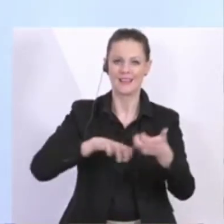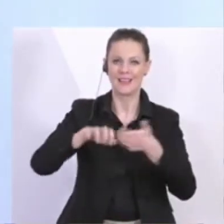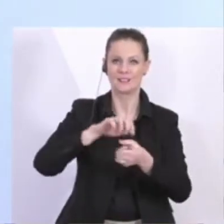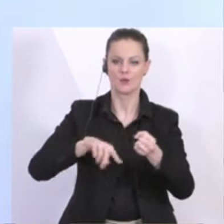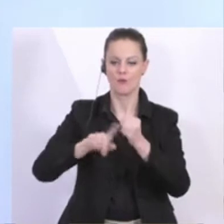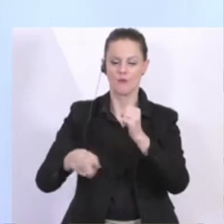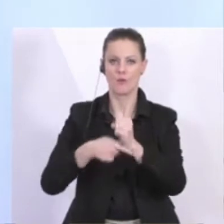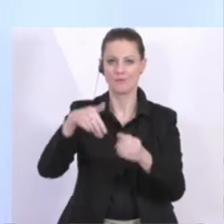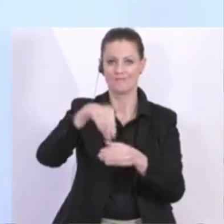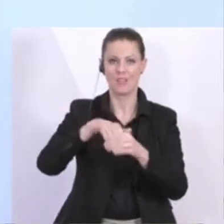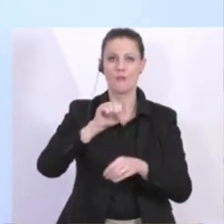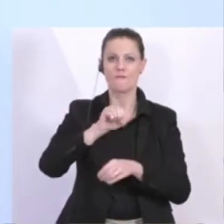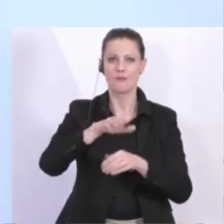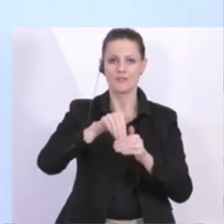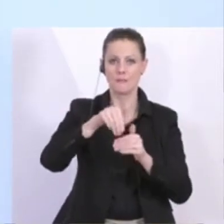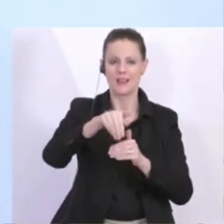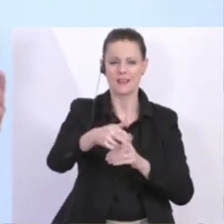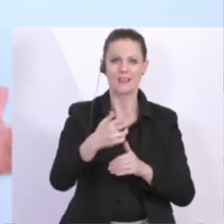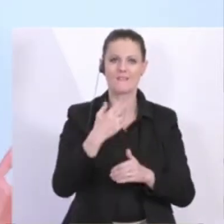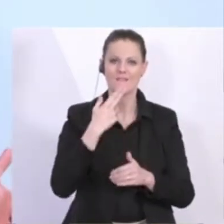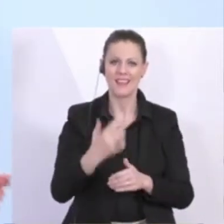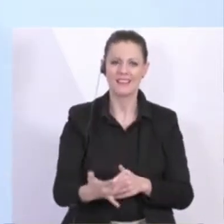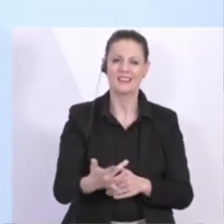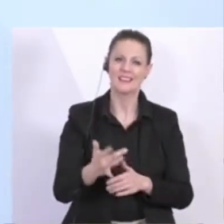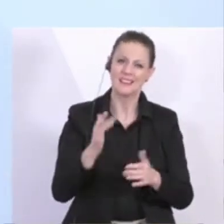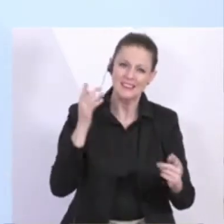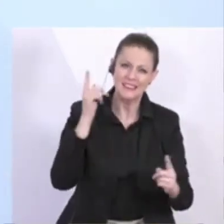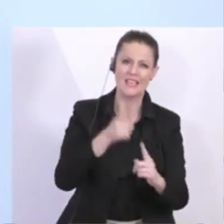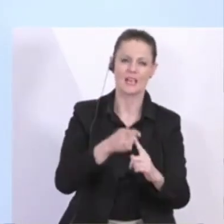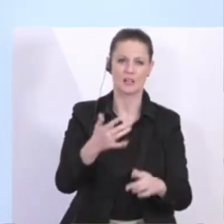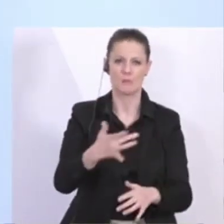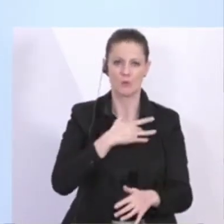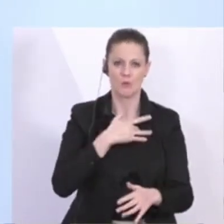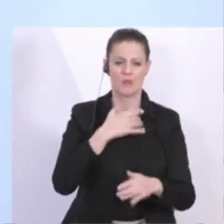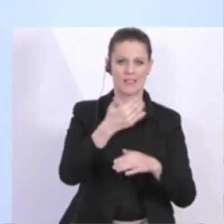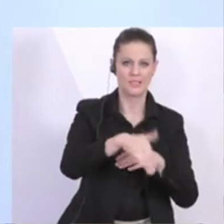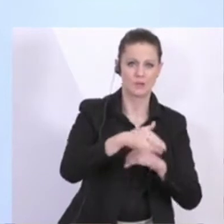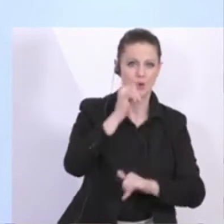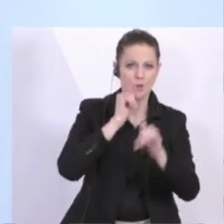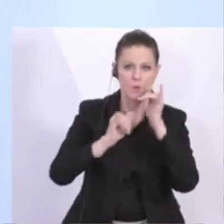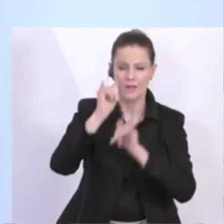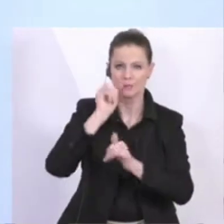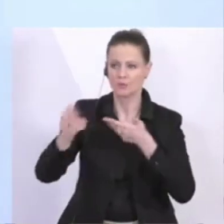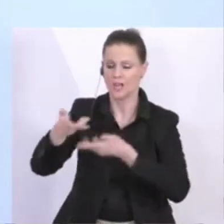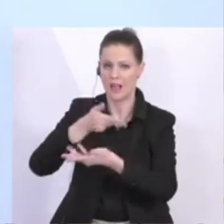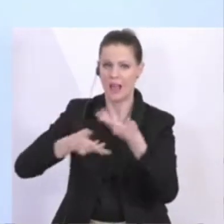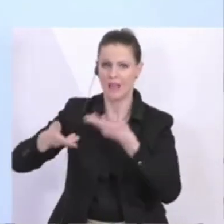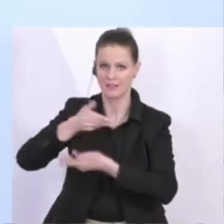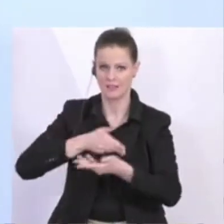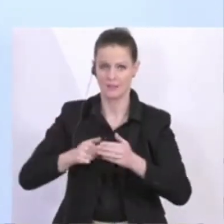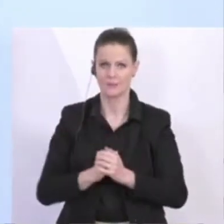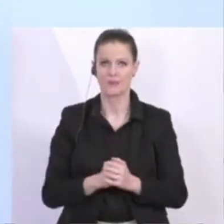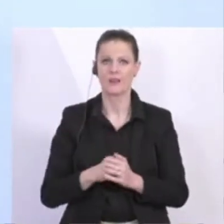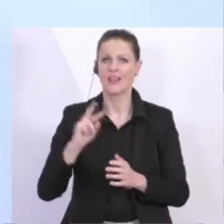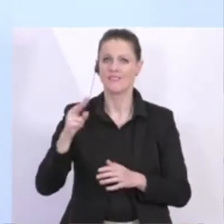steht für die direkt betroffenen Branchen. Gastronomie, Tourismus, Handel und einige andere. Vizekanzler